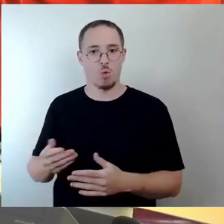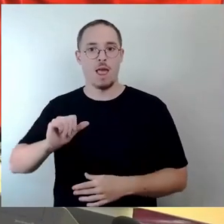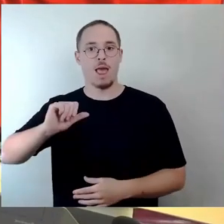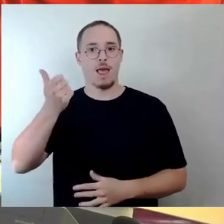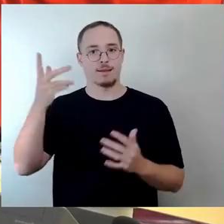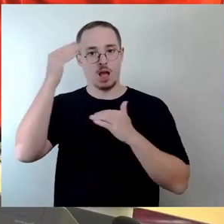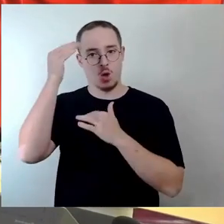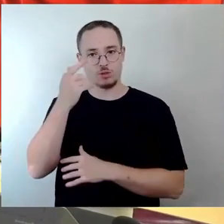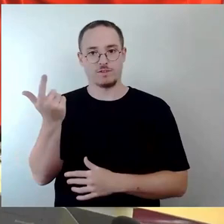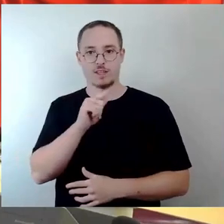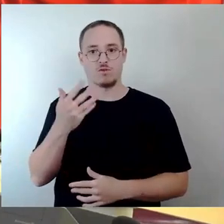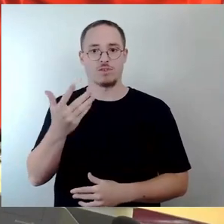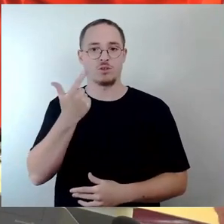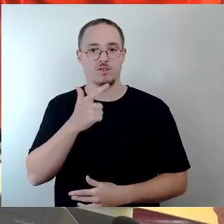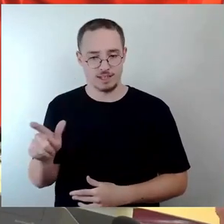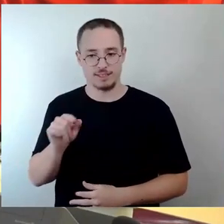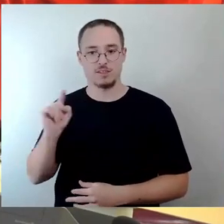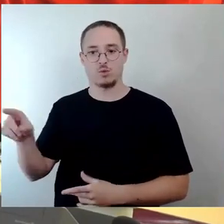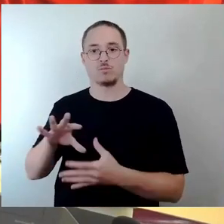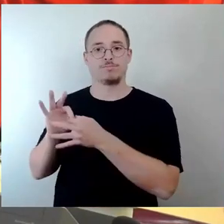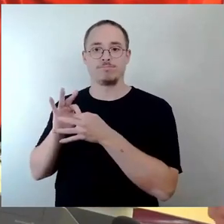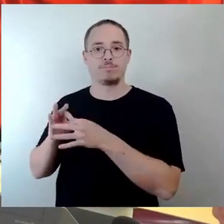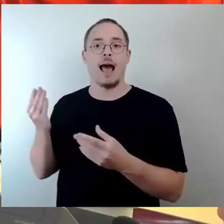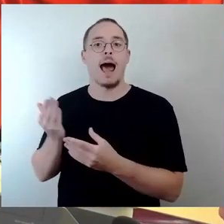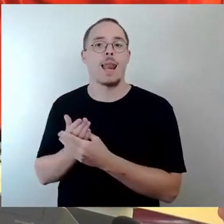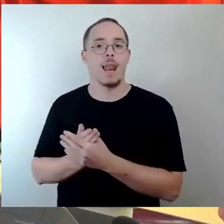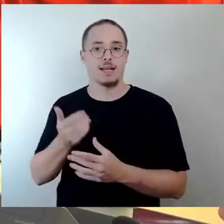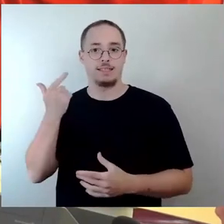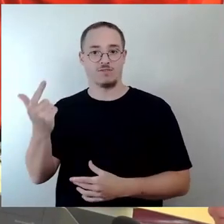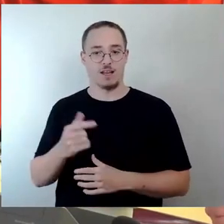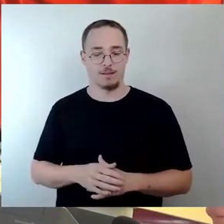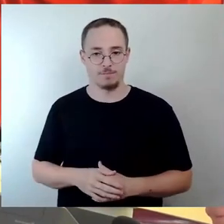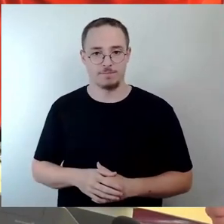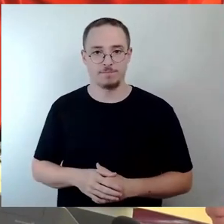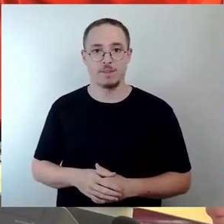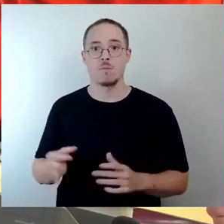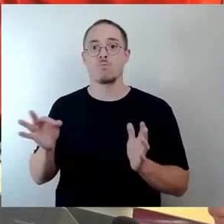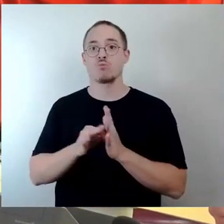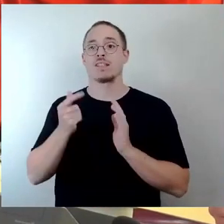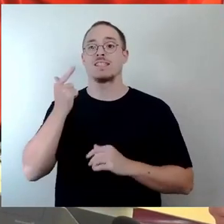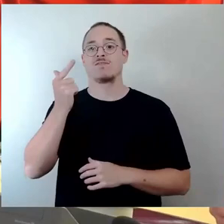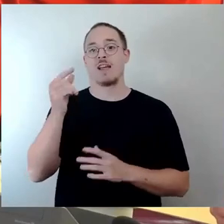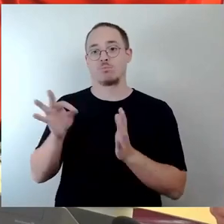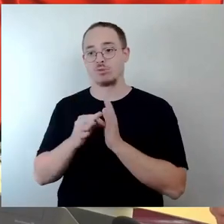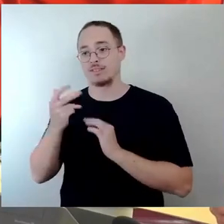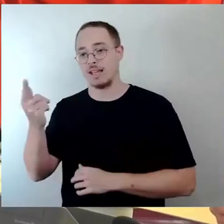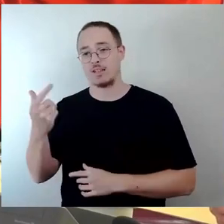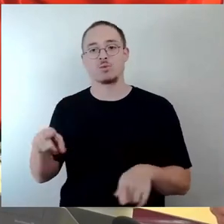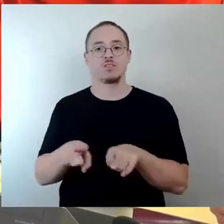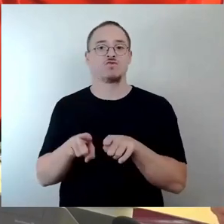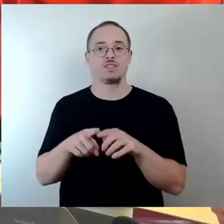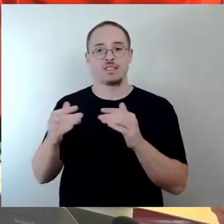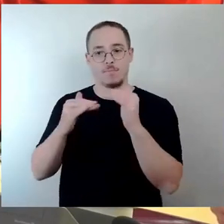Punkt 3.2 der AGB. Geschwisterermäßigung ist davon unberührt und wird unverändert